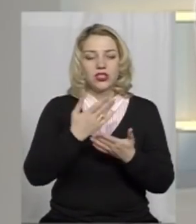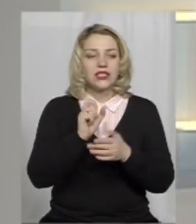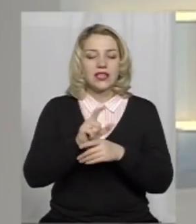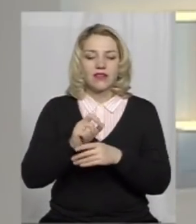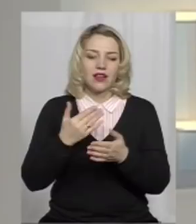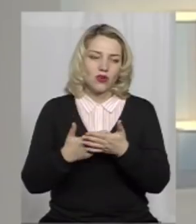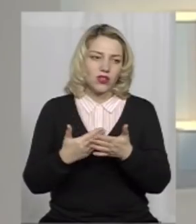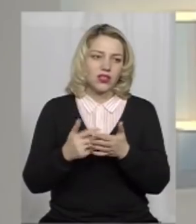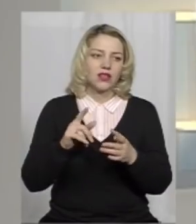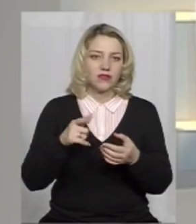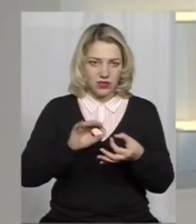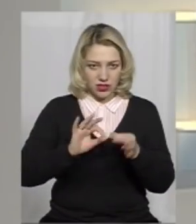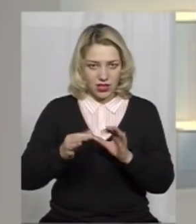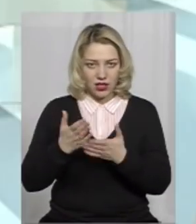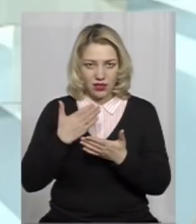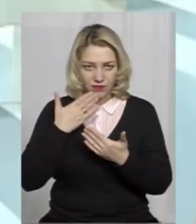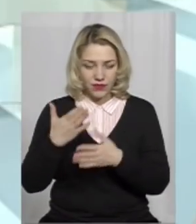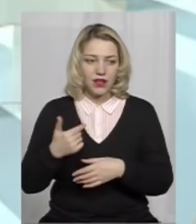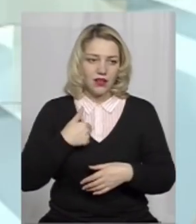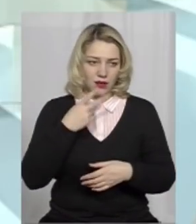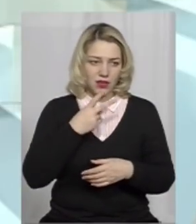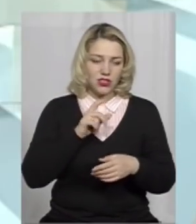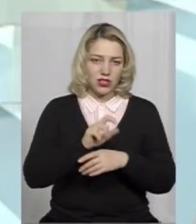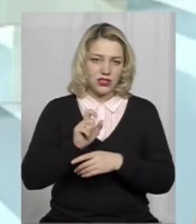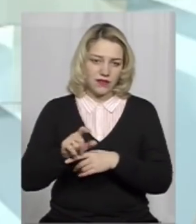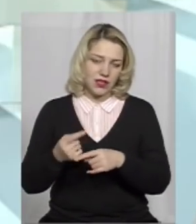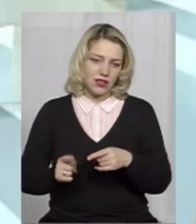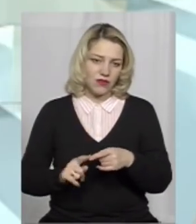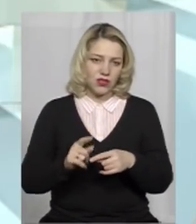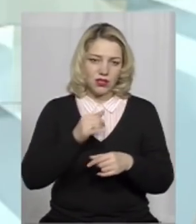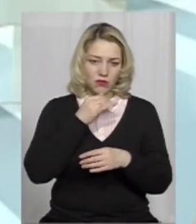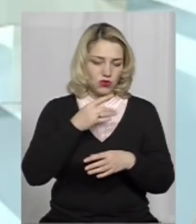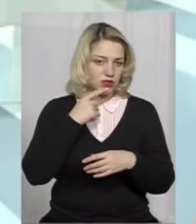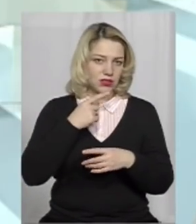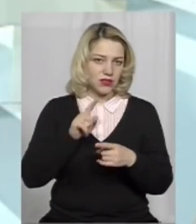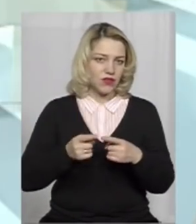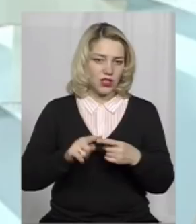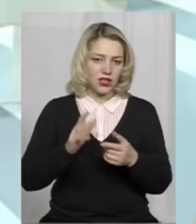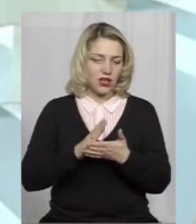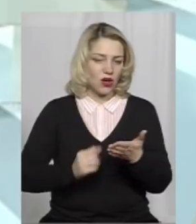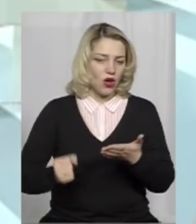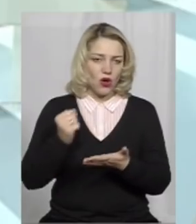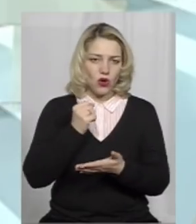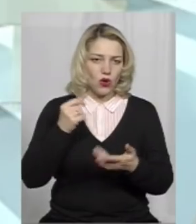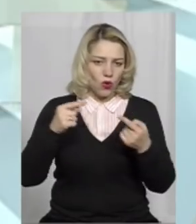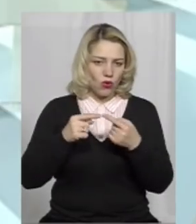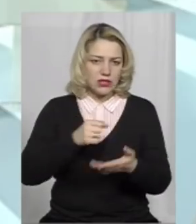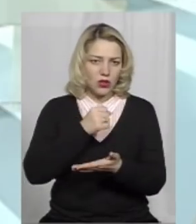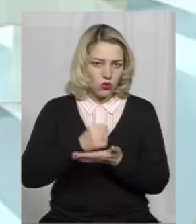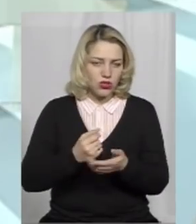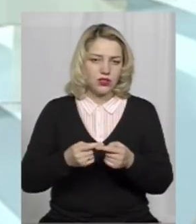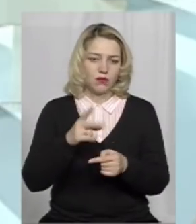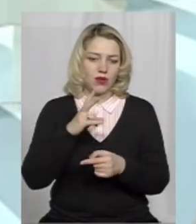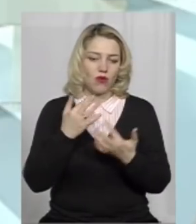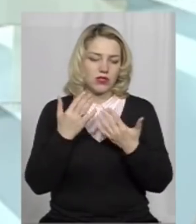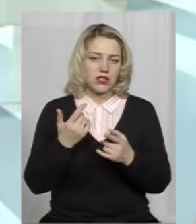наскільки вони, направду, складні? Я бачила завдання. Я не хочу сказати, що вони є остаточними, оскільки ще